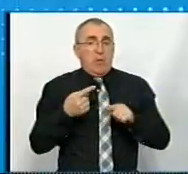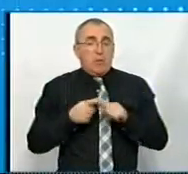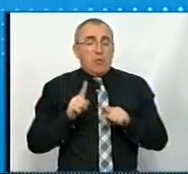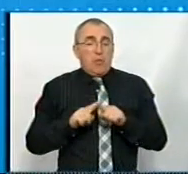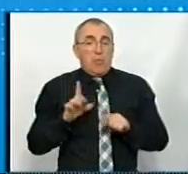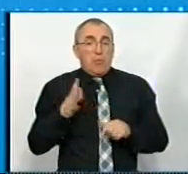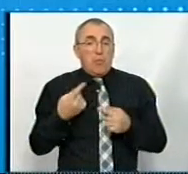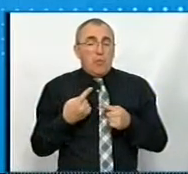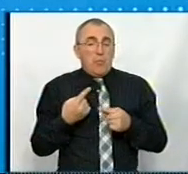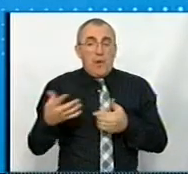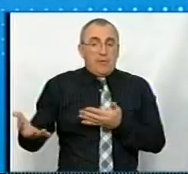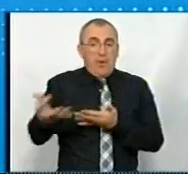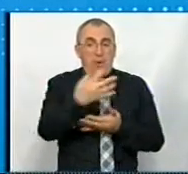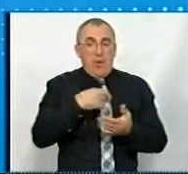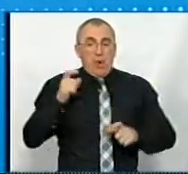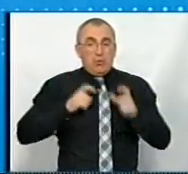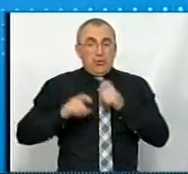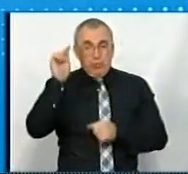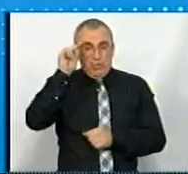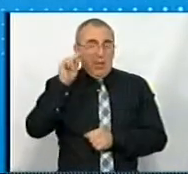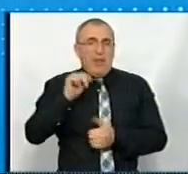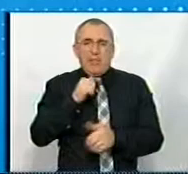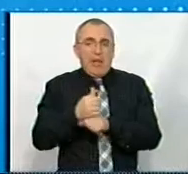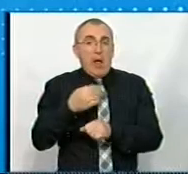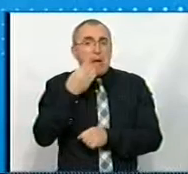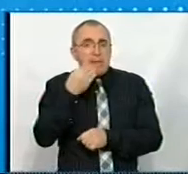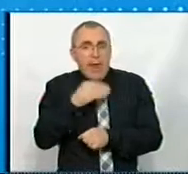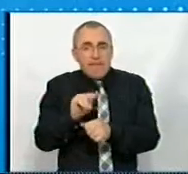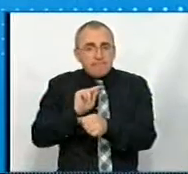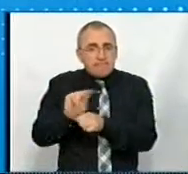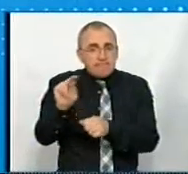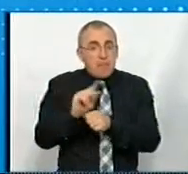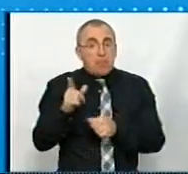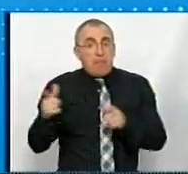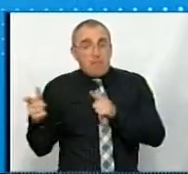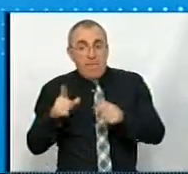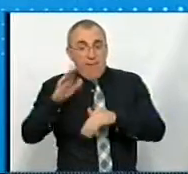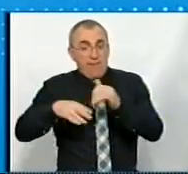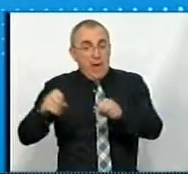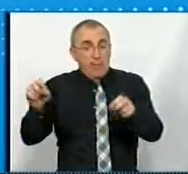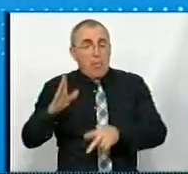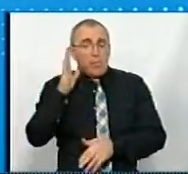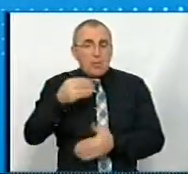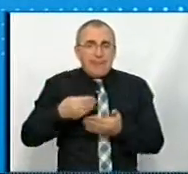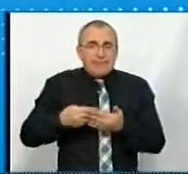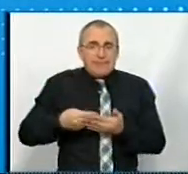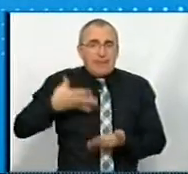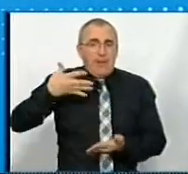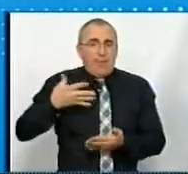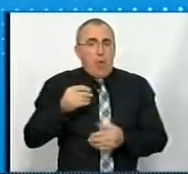просто набрати студентів – це не головне. Головне дати їм якісні знання для того, щоб потім підготувати фахівців, які будуть цінуватися